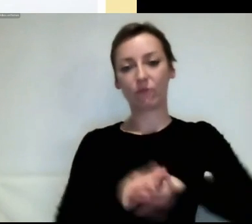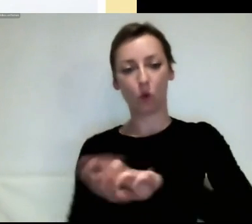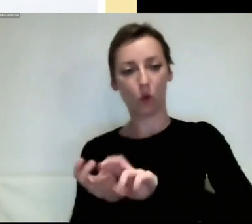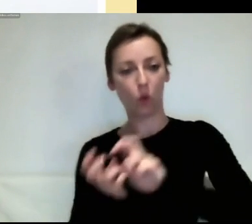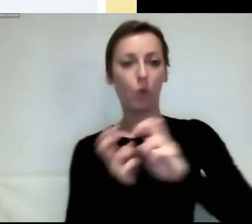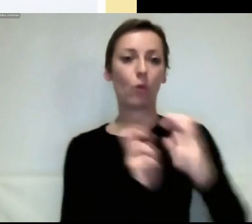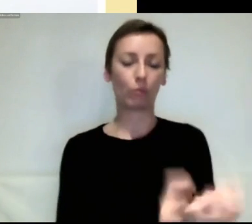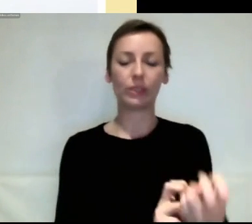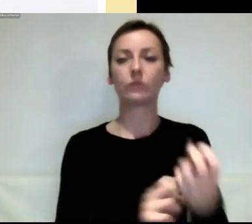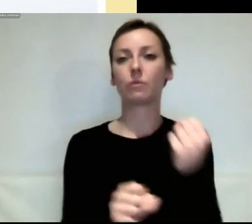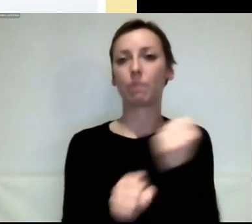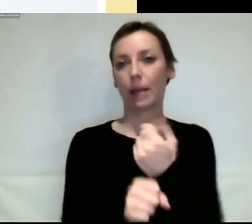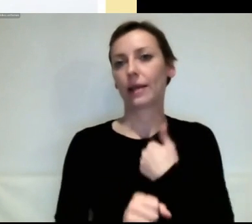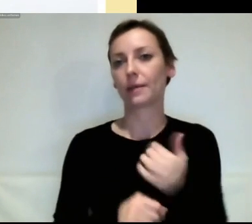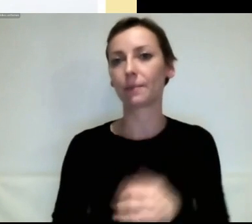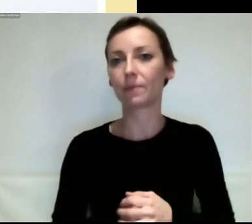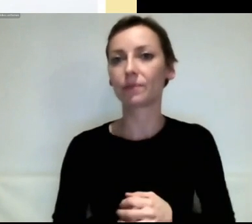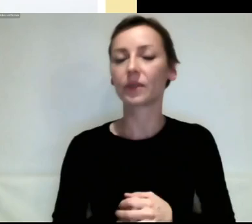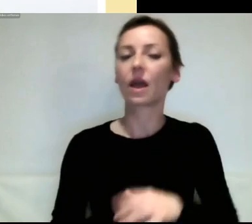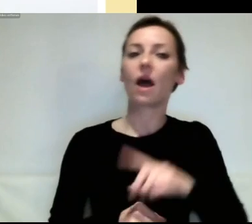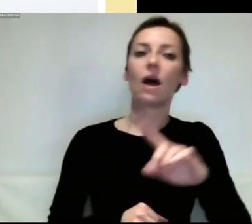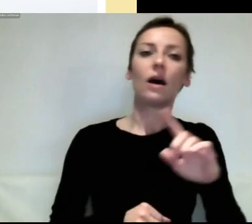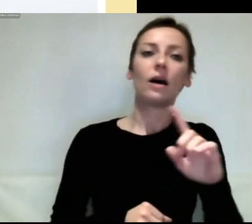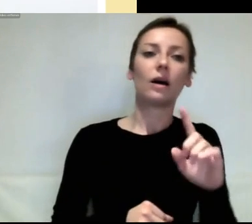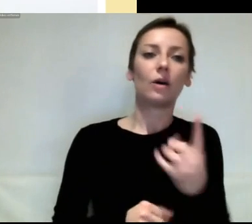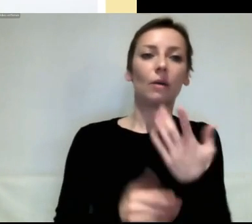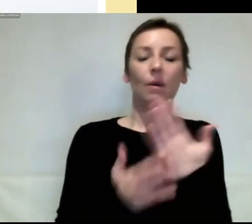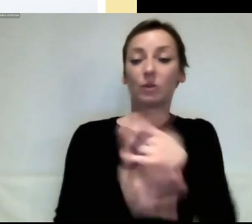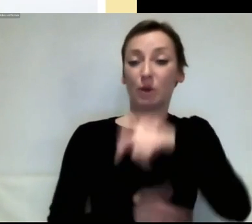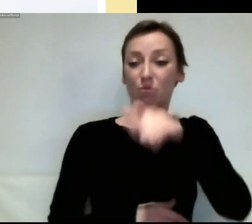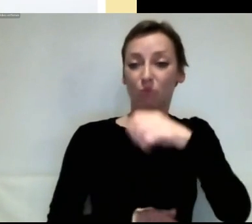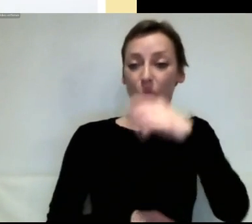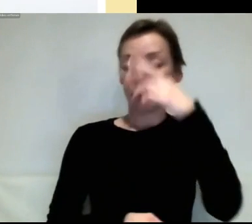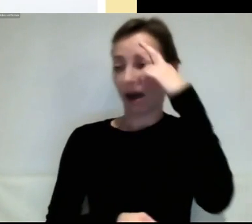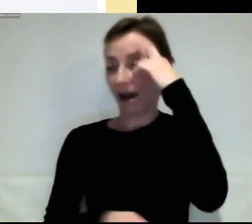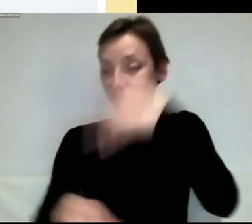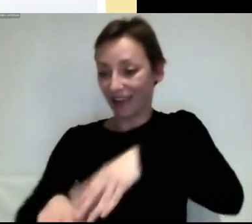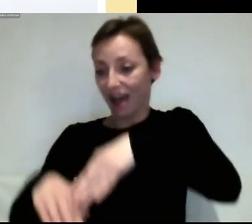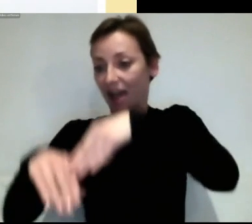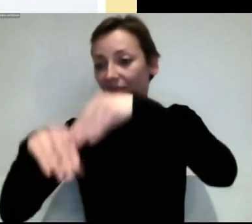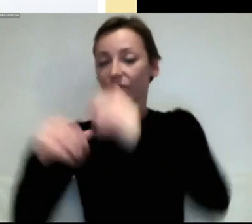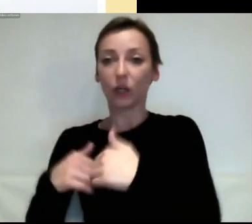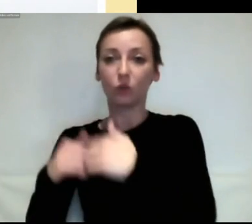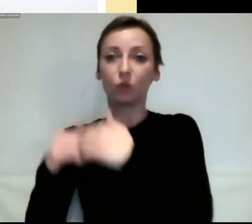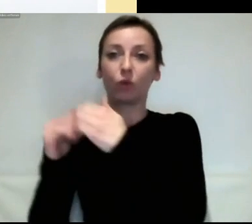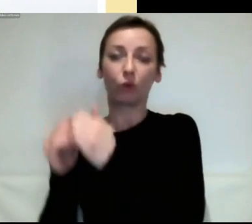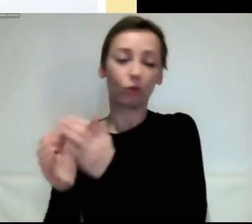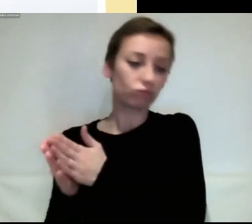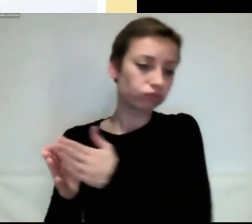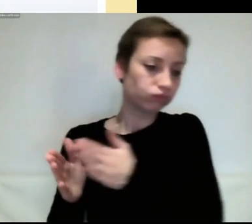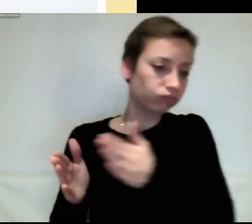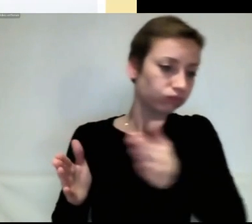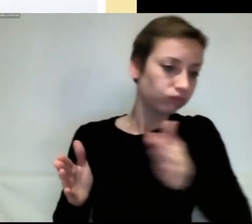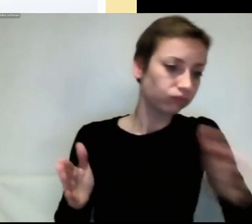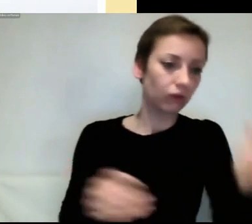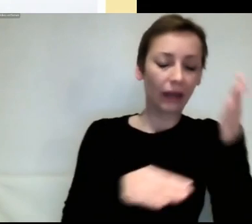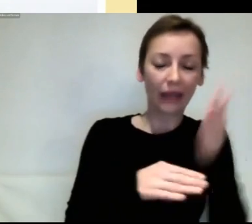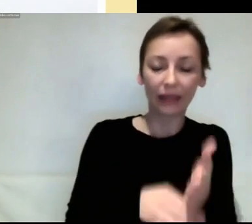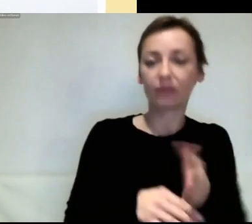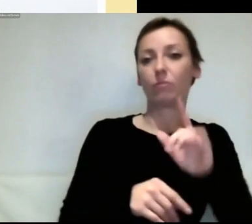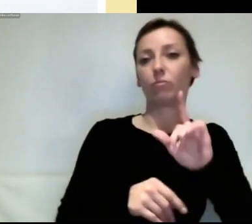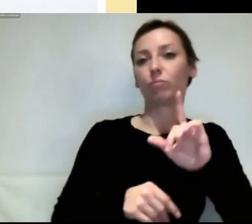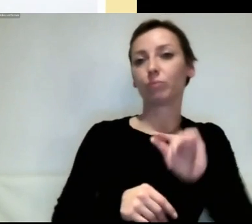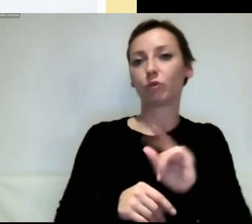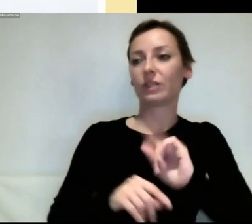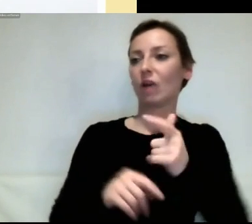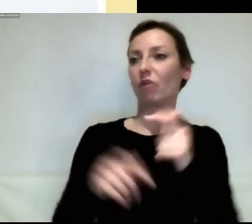über diese ganze Zeit eines BürgerInnenrats vom Anfang bis zum Ende zivilgesellschaftliches Engagement und öffentlichen Druck. Zum